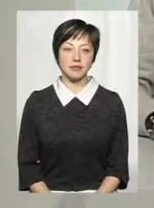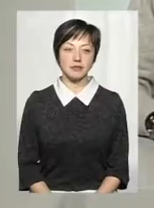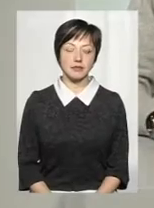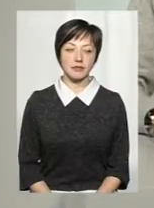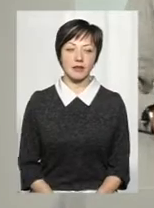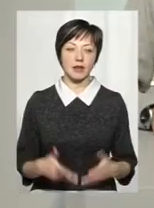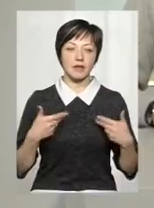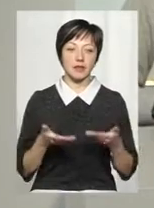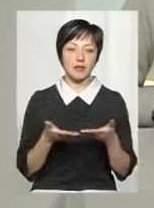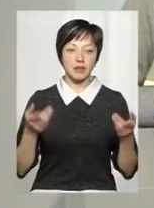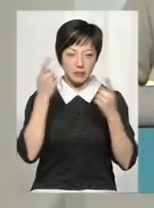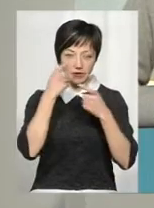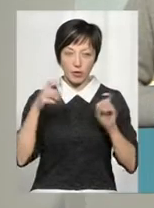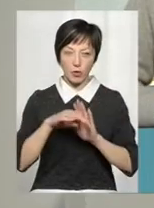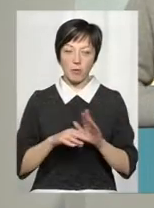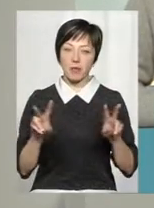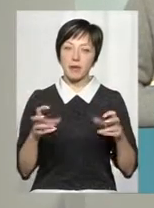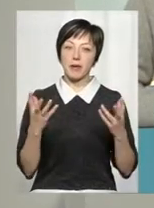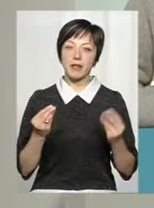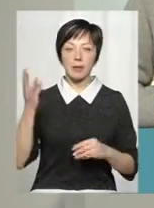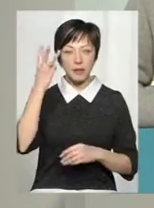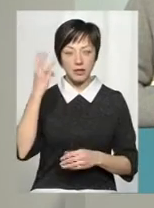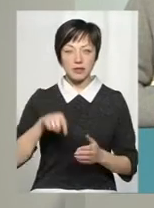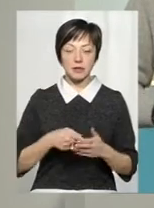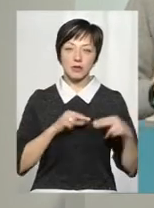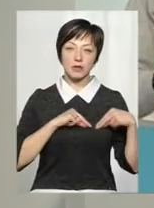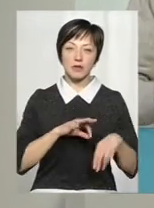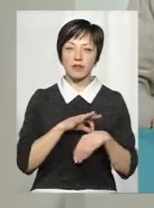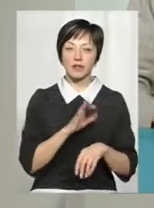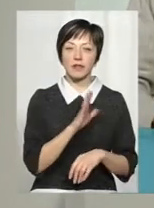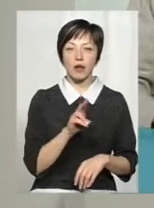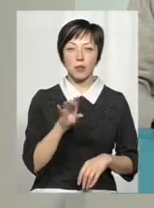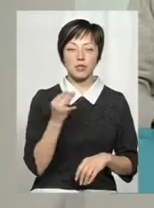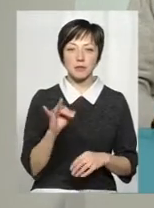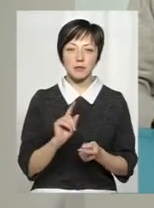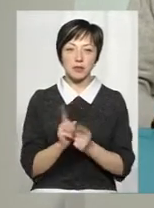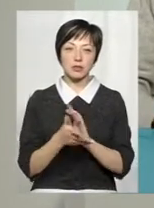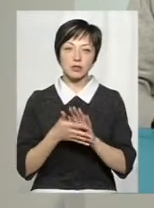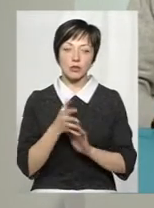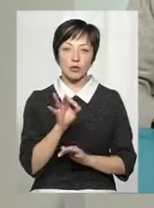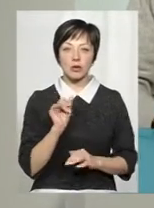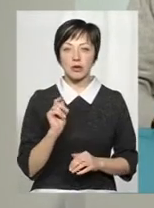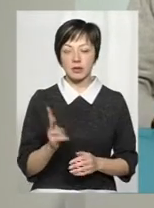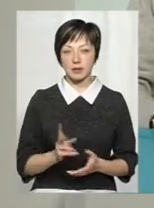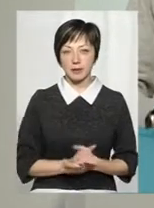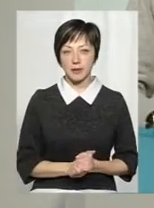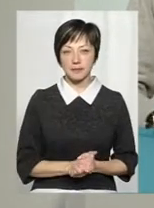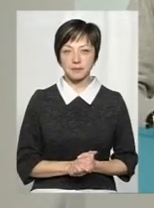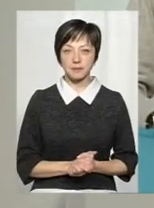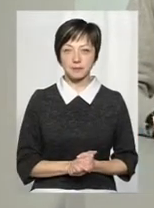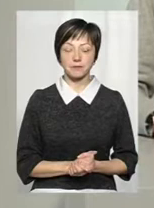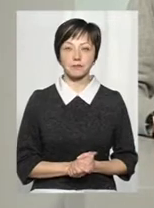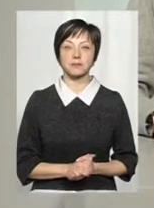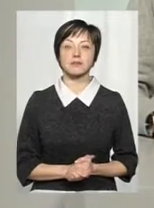Мої вітання. В ефірі програма «Тема дня Хмельницької». У студії працює ведучий Віталій Постемський та перекладач на жестову мову Ольга Рибак.